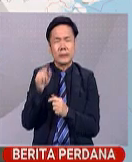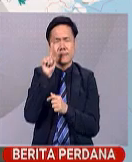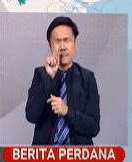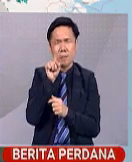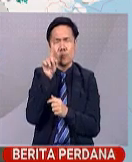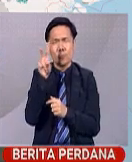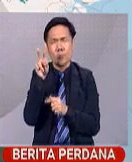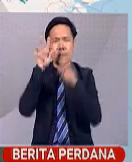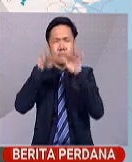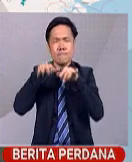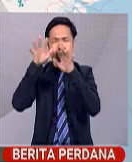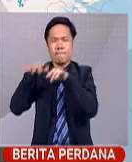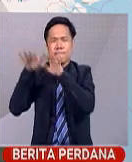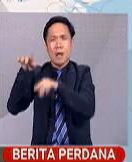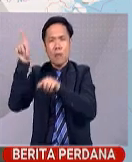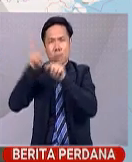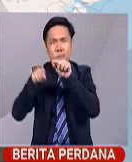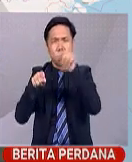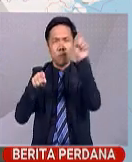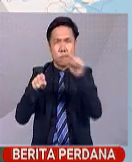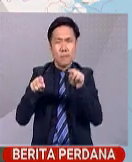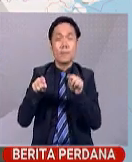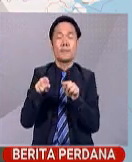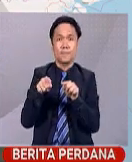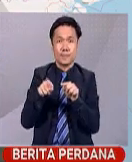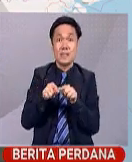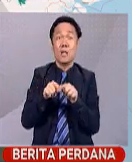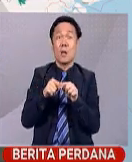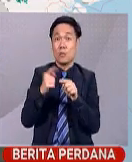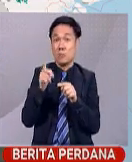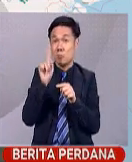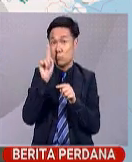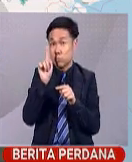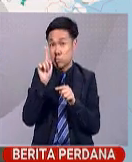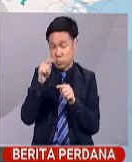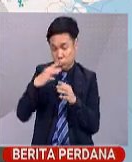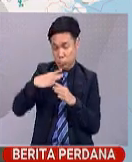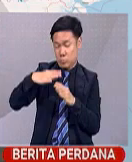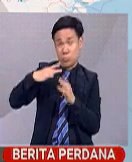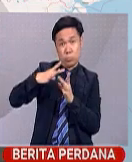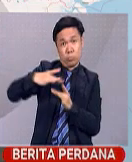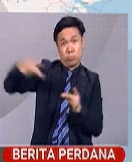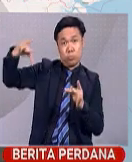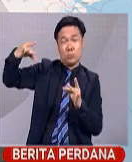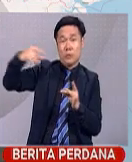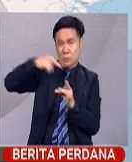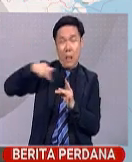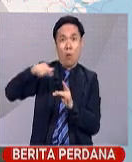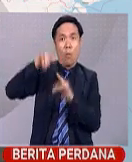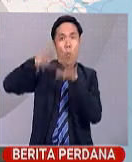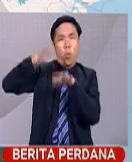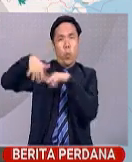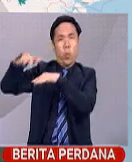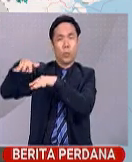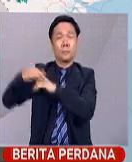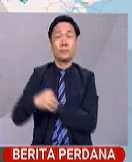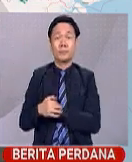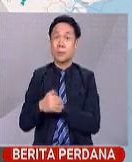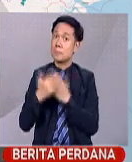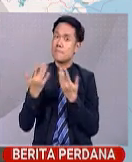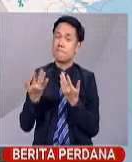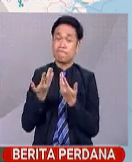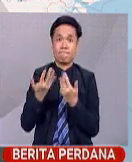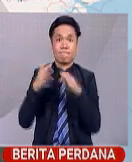satu dua tempat kini sedang berlaku di hampir kesemua bahagian negeri berkenaan. dijangkakan keadaan ini boleh